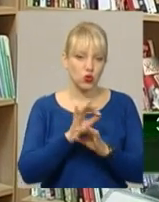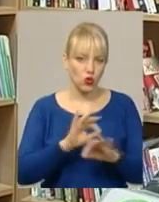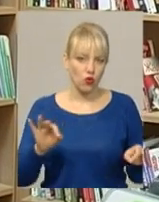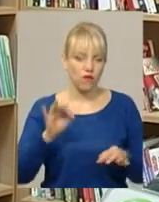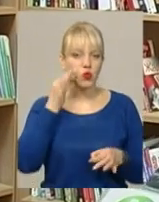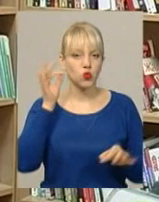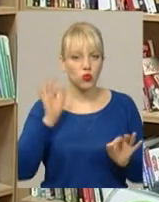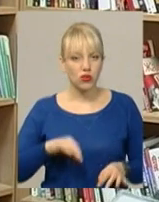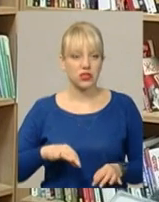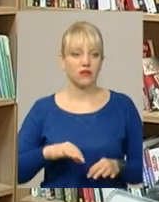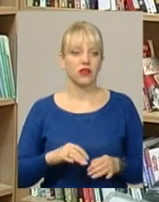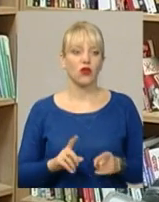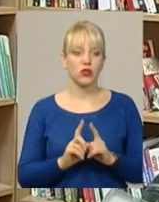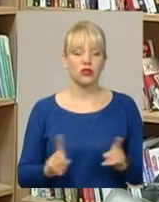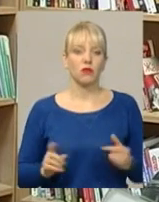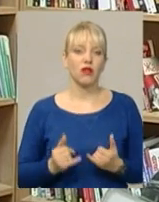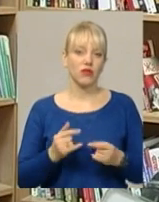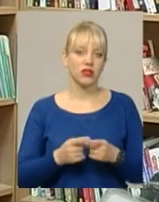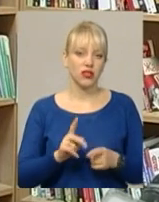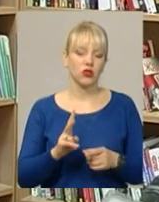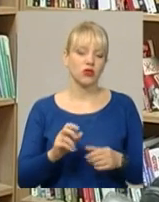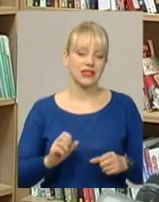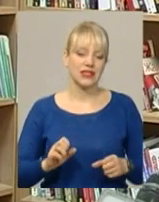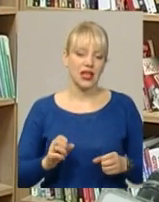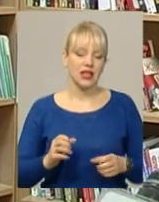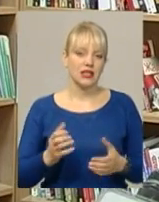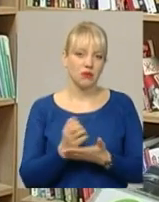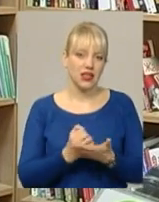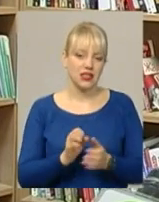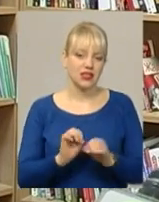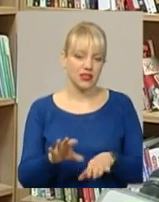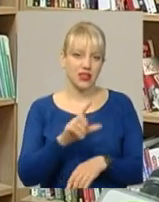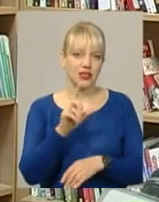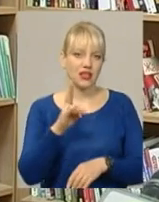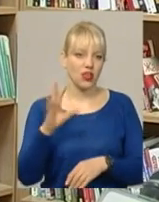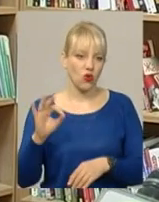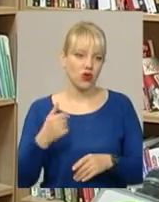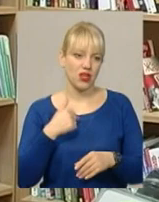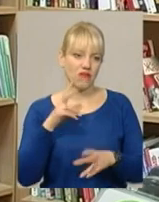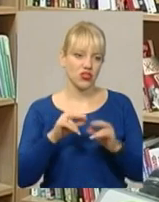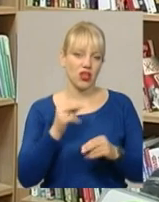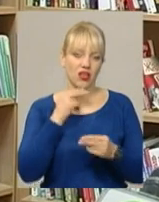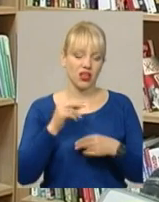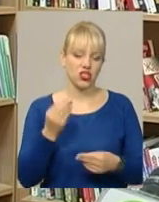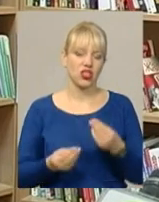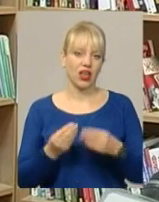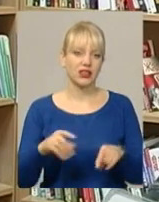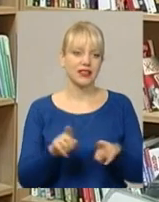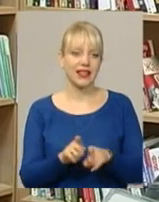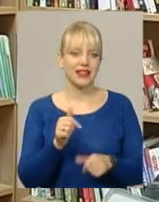особливо для тих, хто збирається здавати ЗНО. Я вважаю, що краще грати в такі ігри.